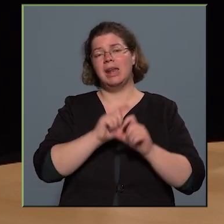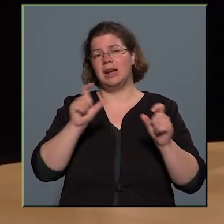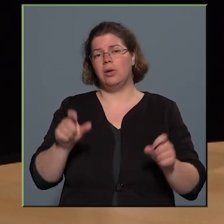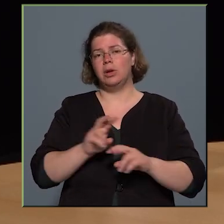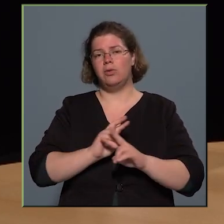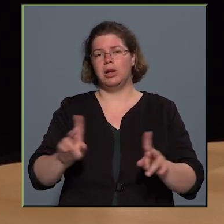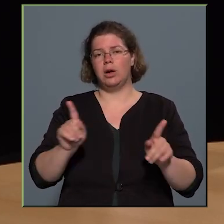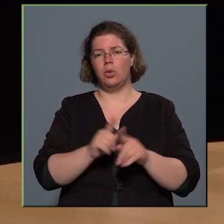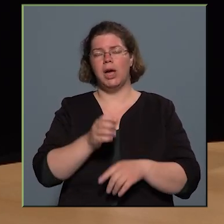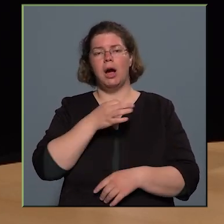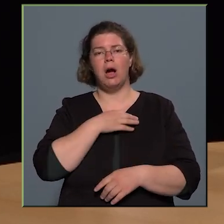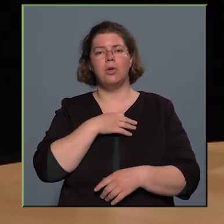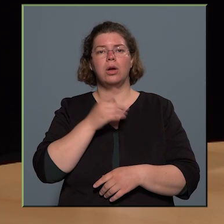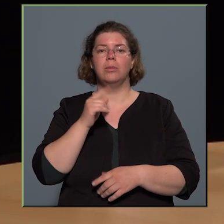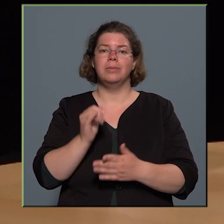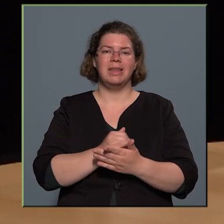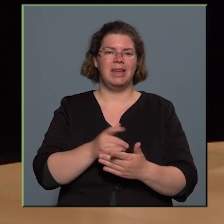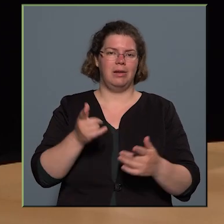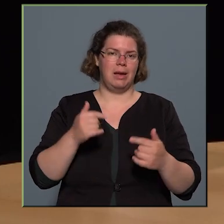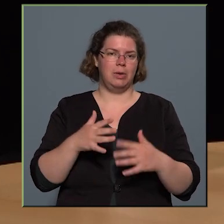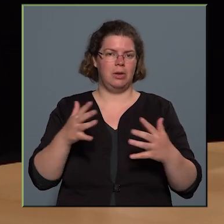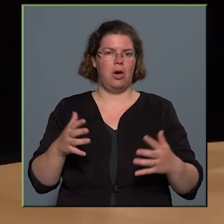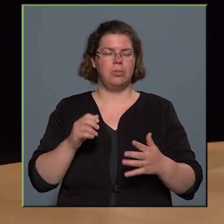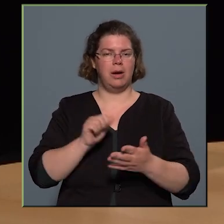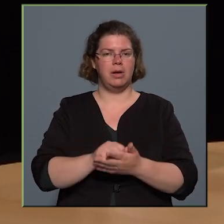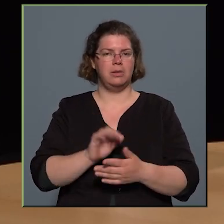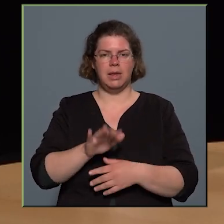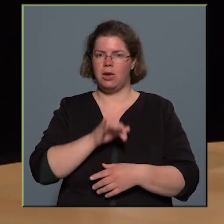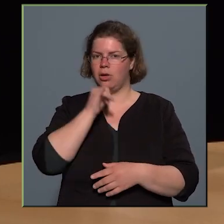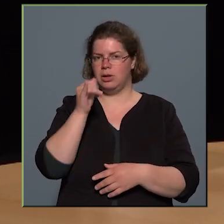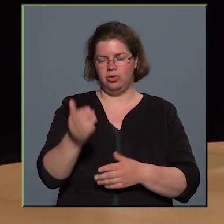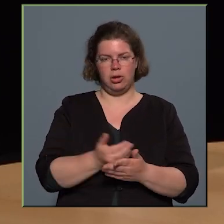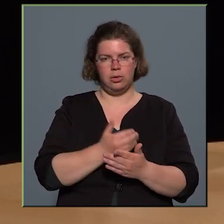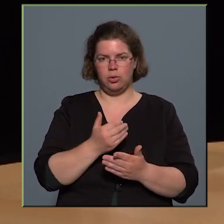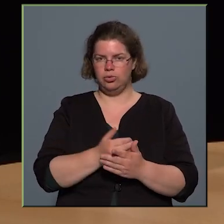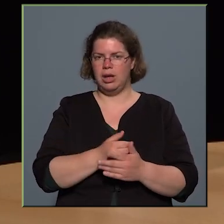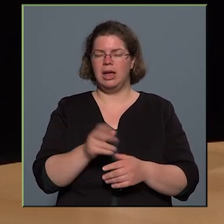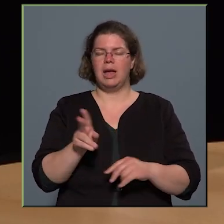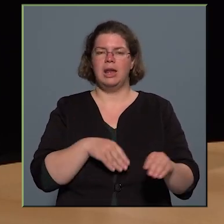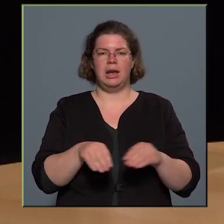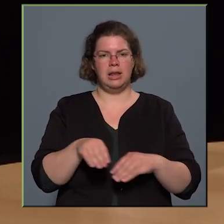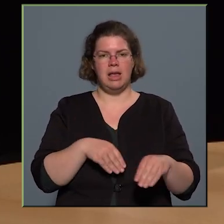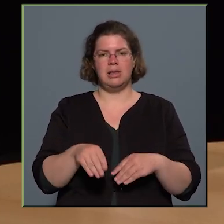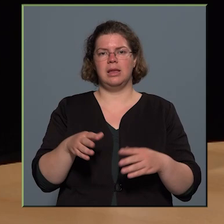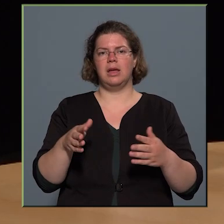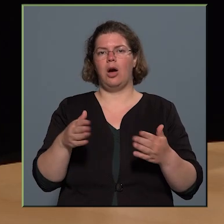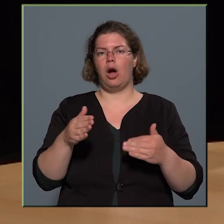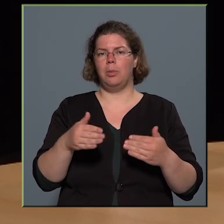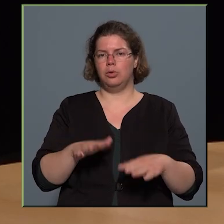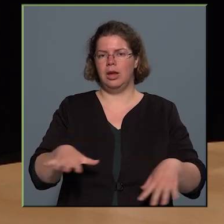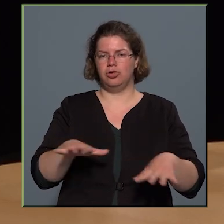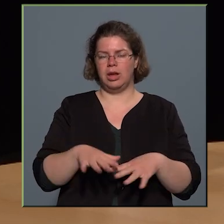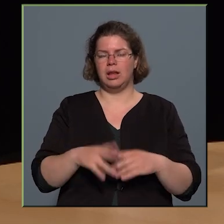vannak olyan hangok, hogy itt igazából olyan nagy beavatkozásokra nincsen szükség, rendezni kell a kaputérségeket, hiszen